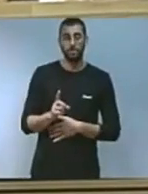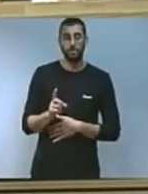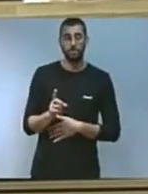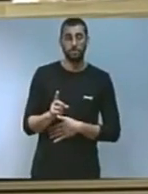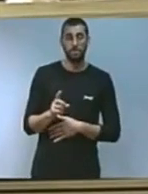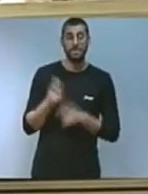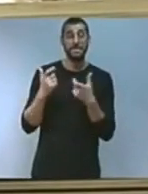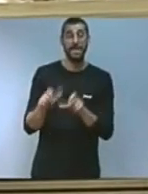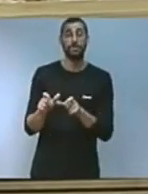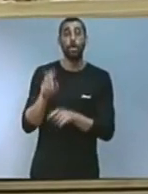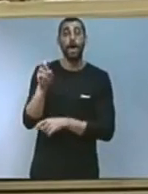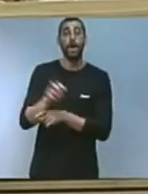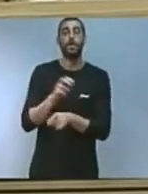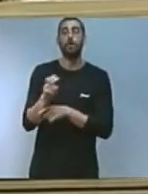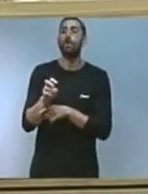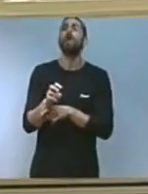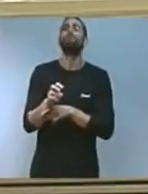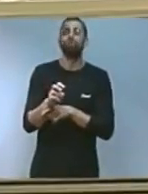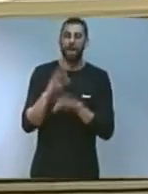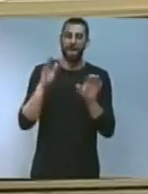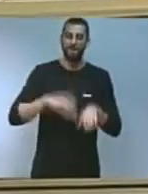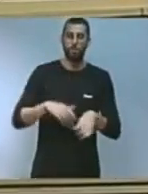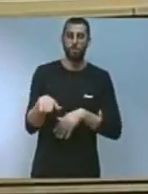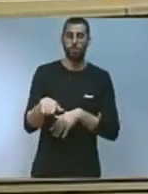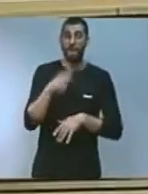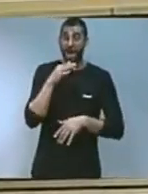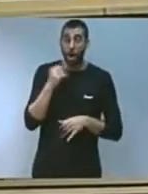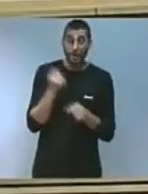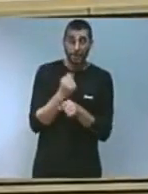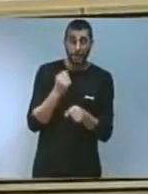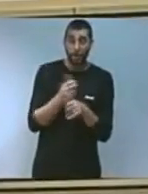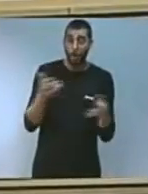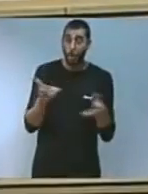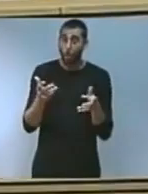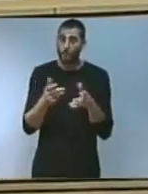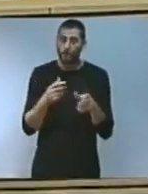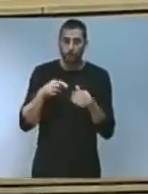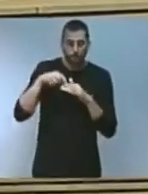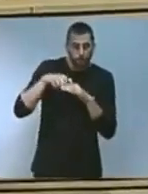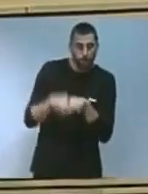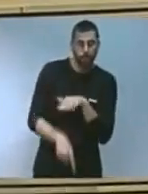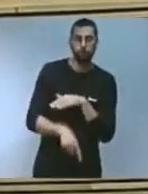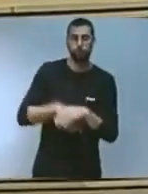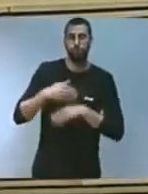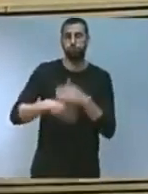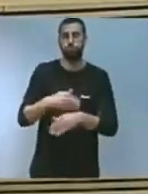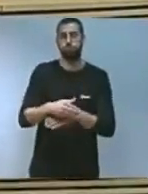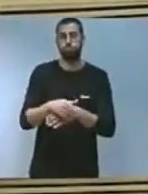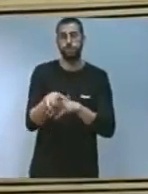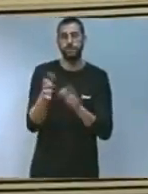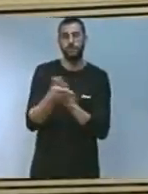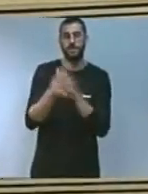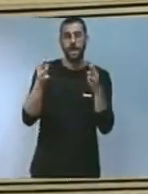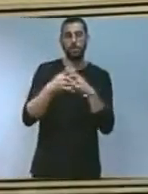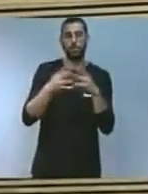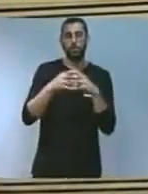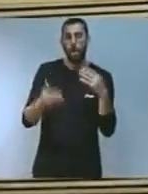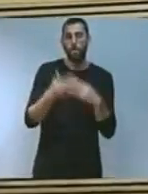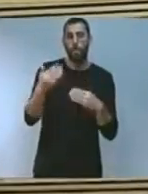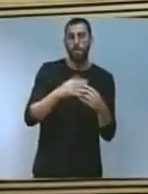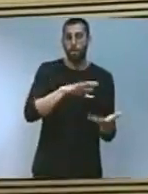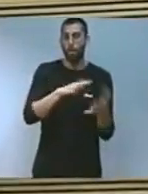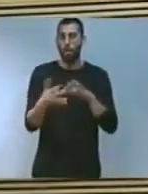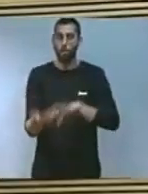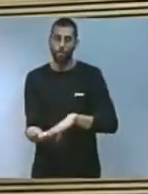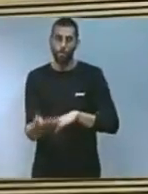agrícola una llei que ara tenim la tasca i l'urgència de desenvolupar que permet l'ordenació i modernització d'estructures del sector agroalimentari que